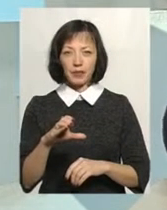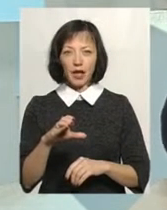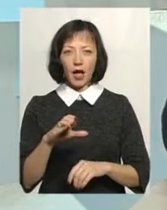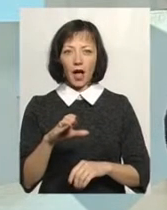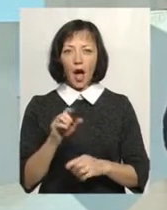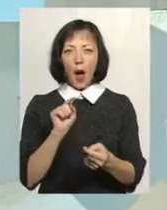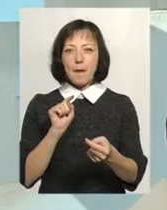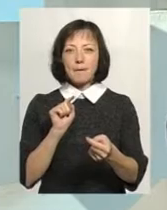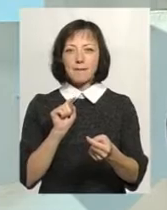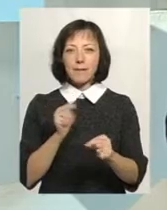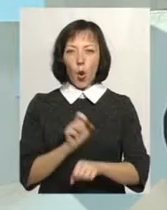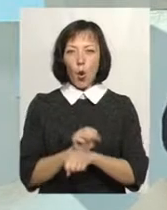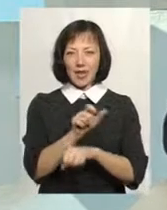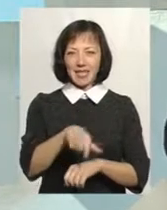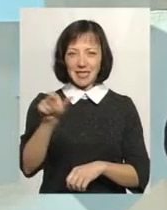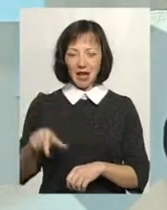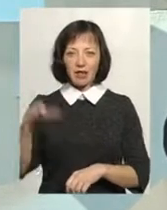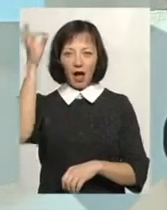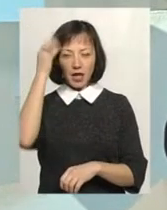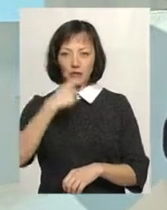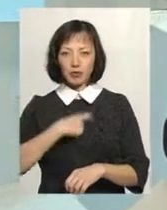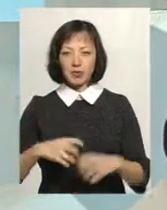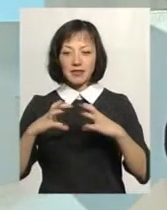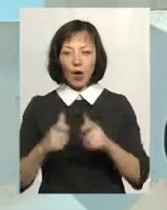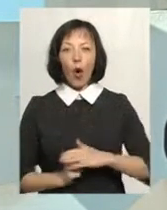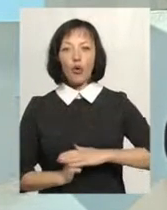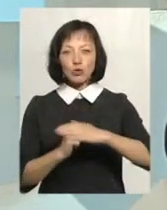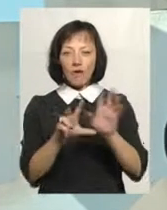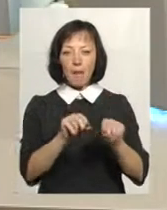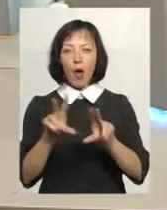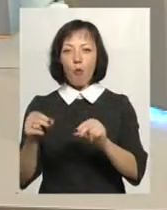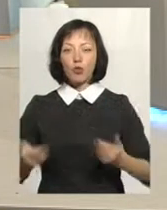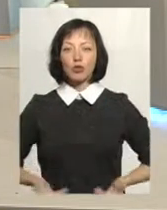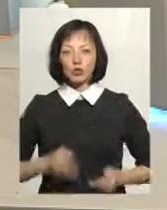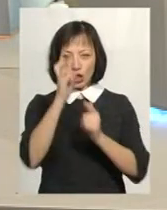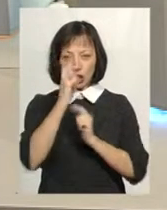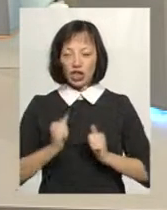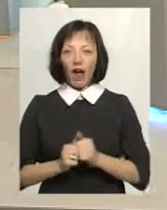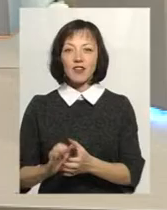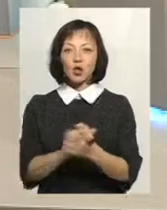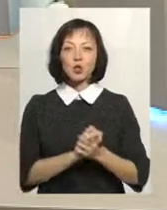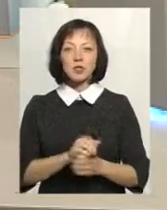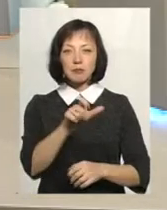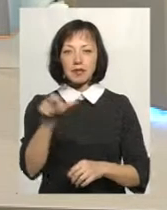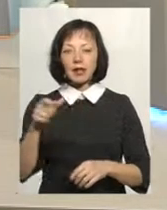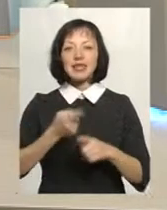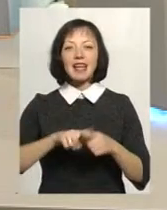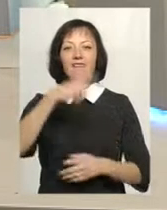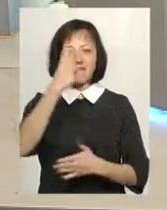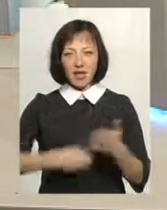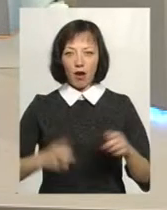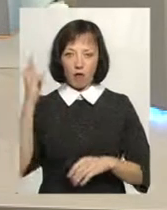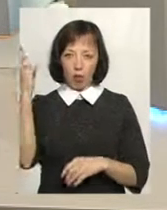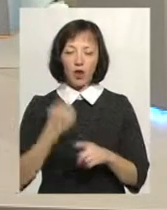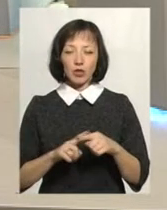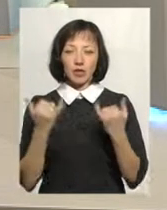нагадали собі і світові, що основою благополуччя держави і суспільства є віра в Бога. І сьогодні це